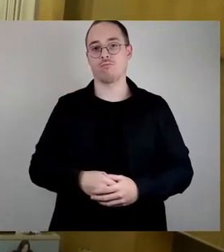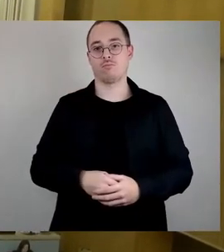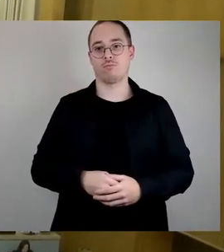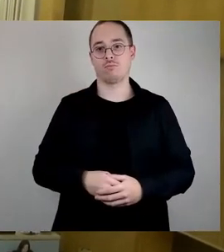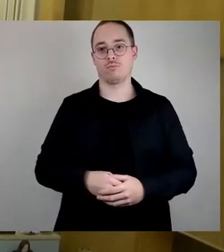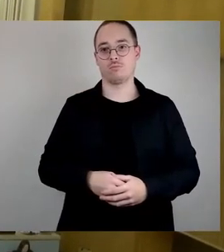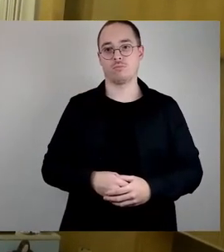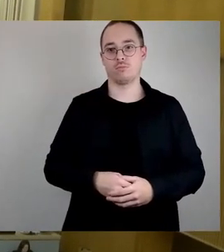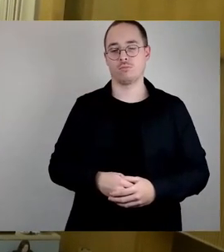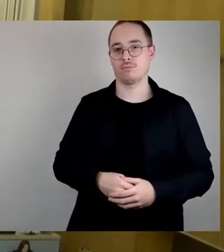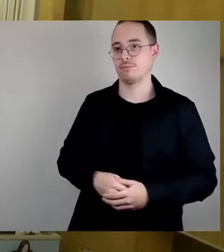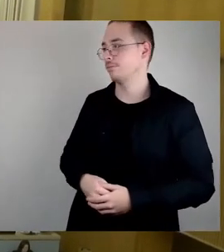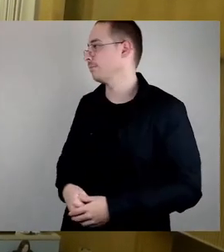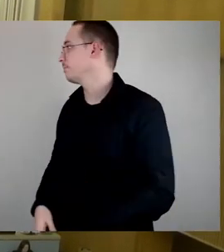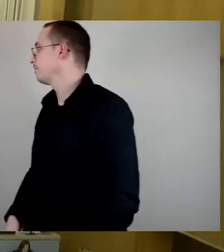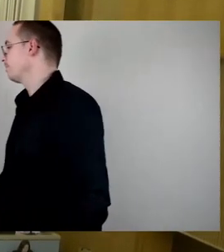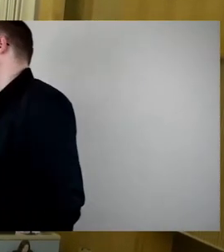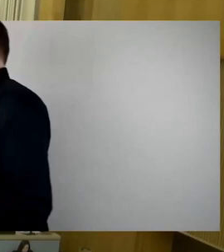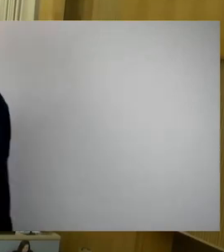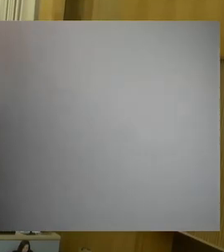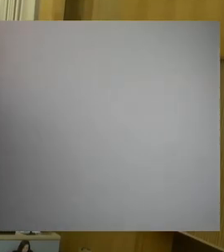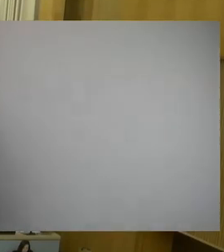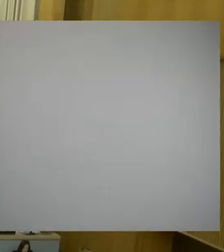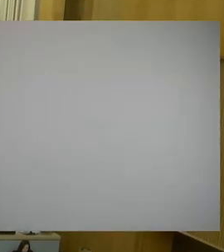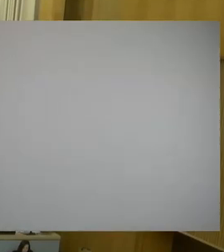Als Nächstes die SPD-Fraktion, Frau Vorwieser.